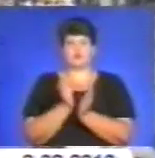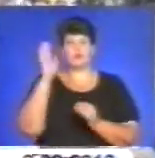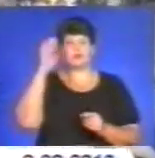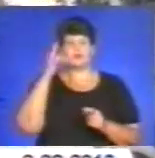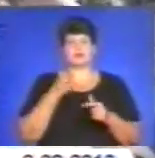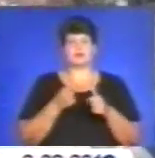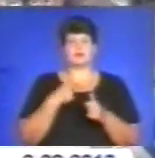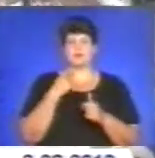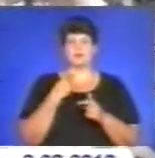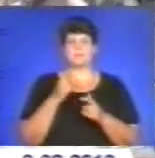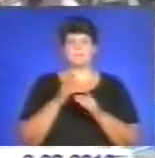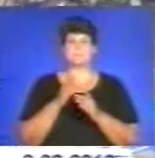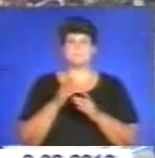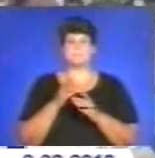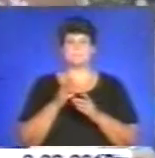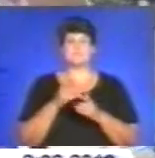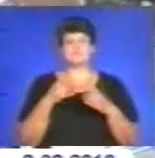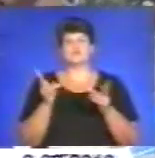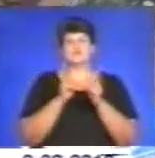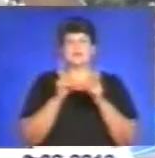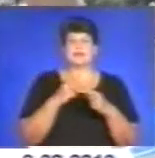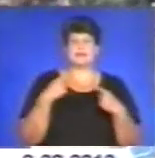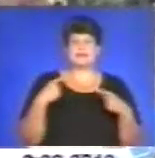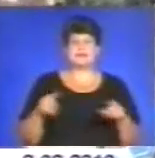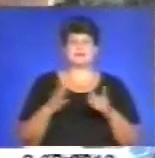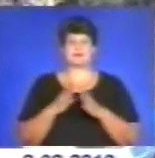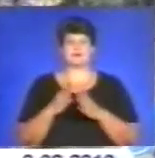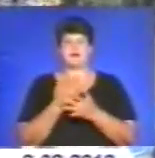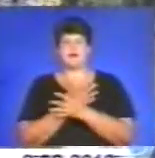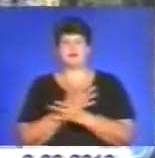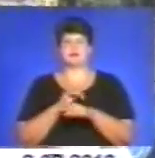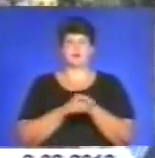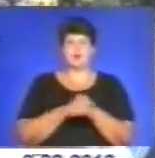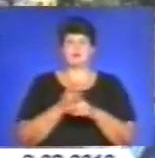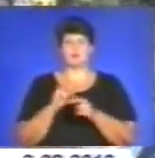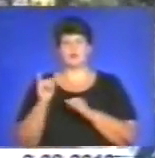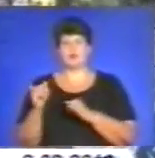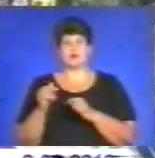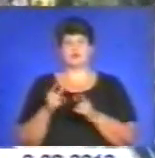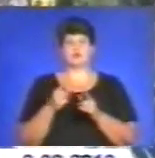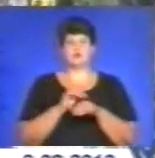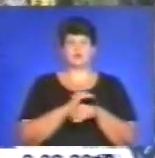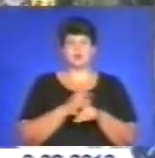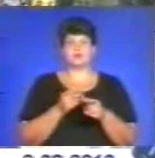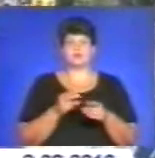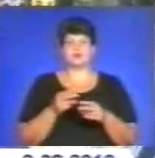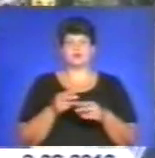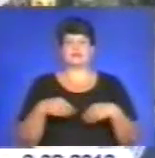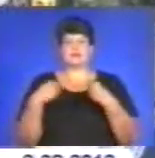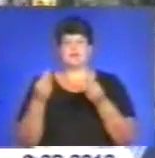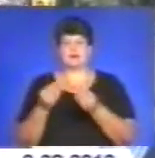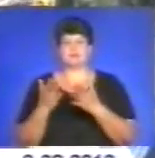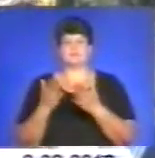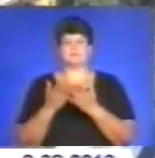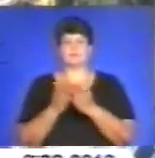їхня молитва. По дорозі вони зустрічали різних ангелів, добрих ангелів, поганих. Добрі ангели доставляли молитву безперешкодно до